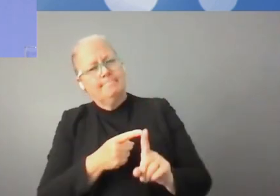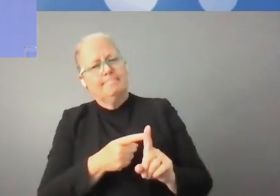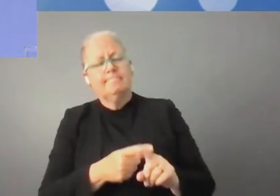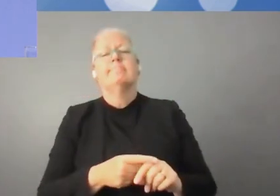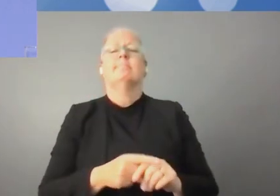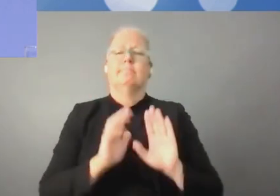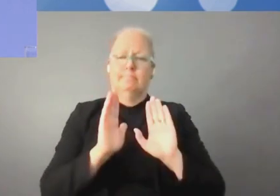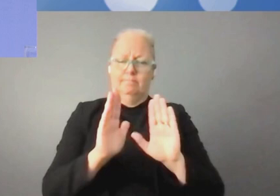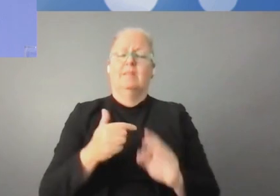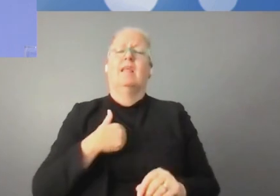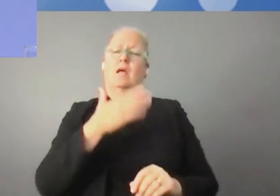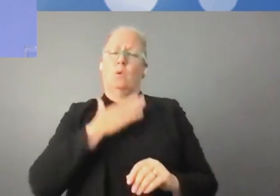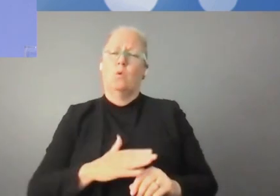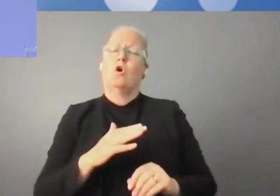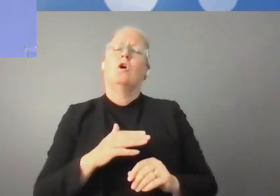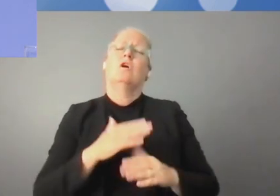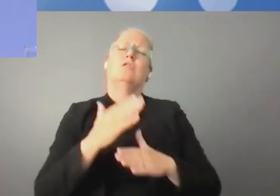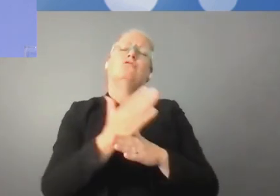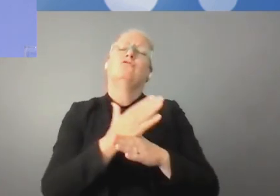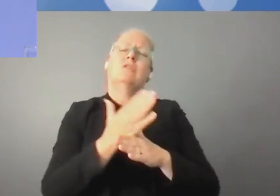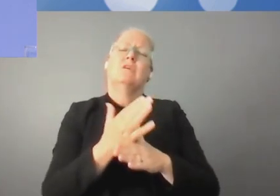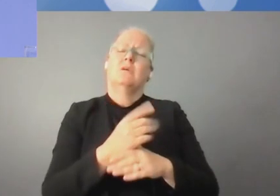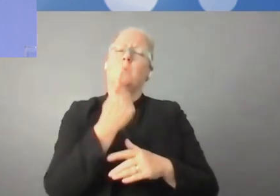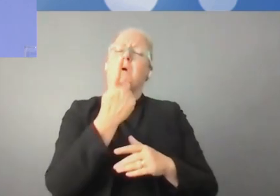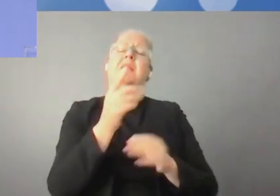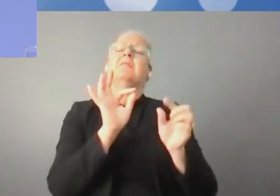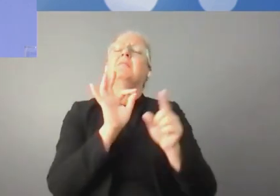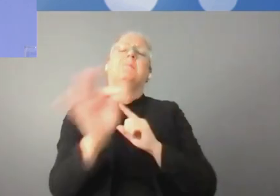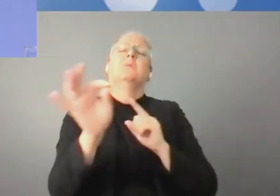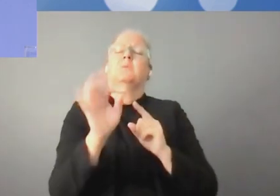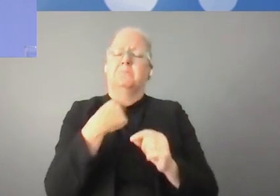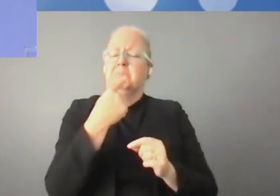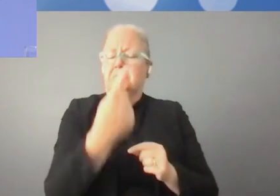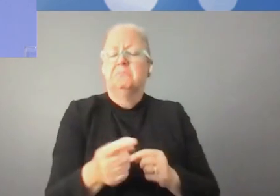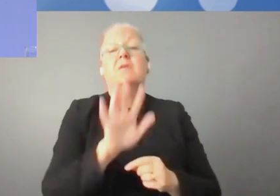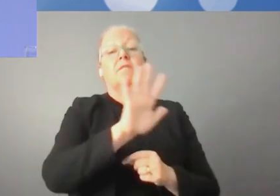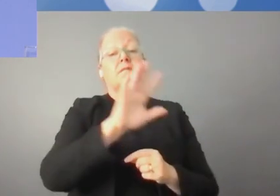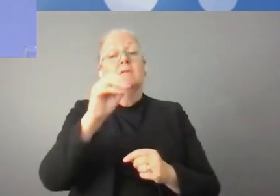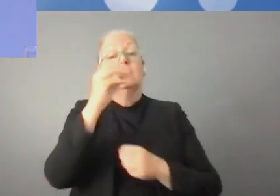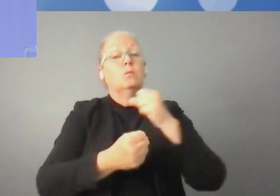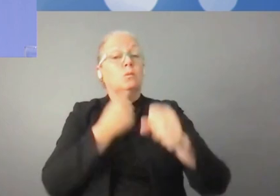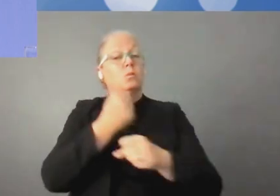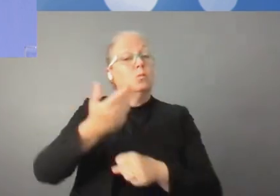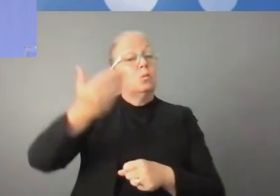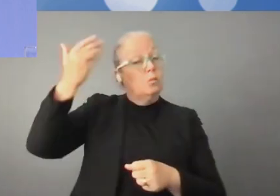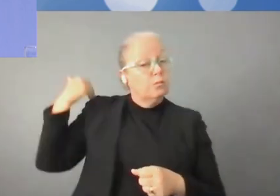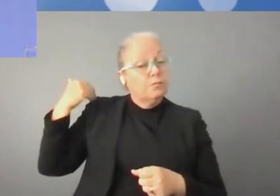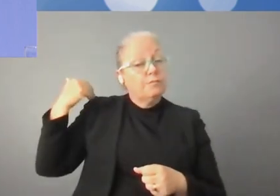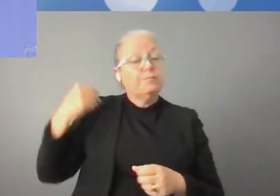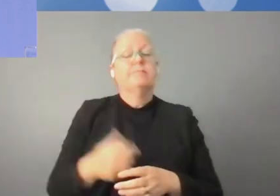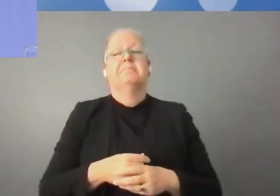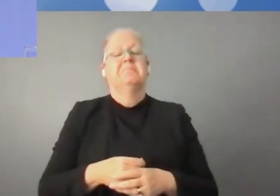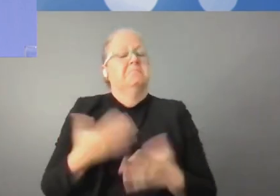visionnaires, souvent académiques, ont imaginé Internet. Et ils ont créé pour l'humanité